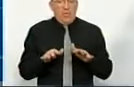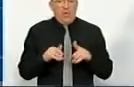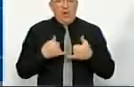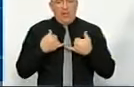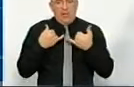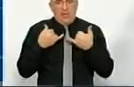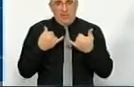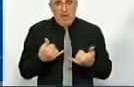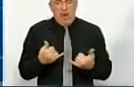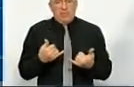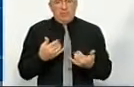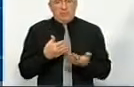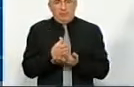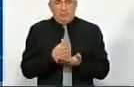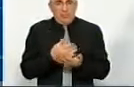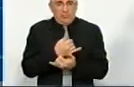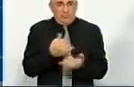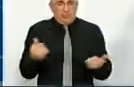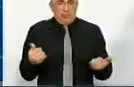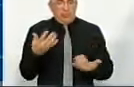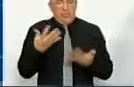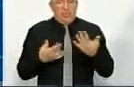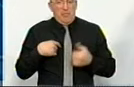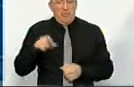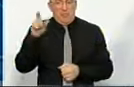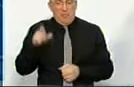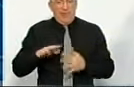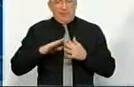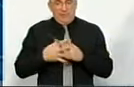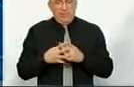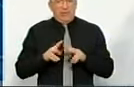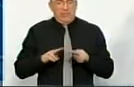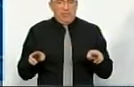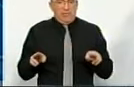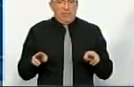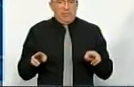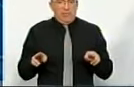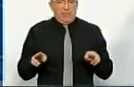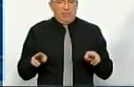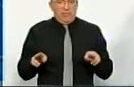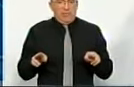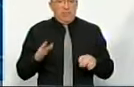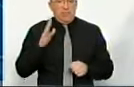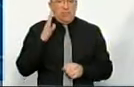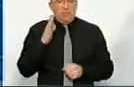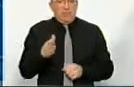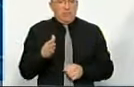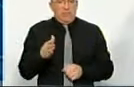надання публічних послуг, мені чесно кажучи, як мешканцю села теж, буде